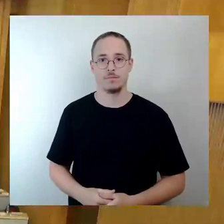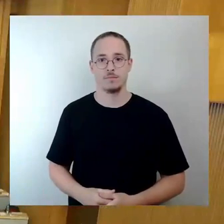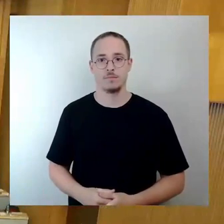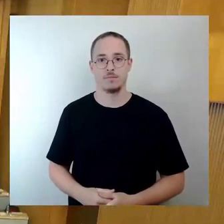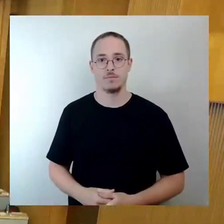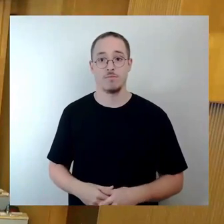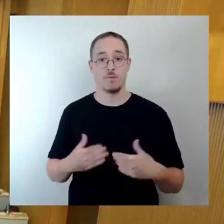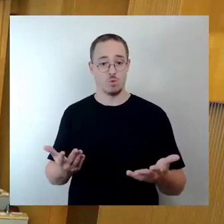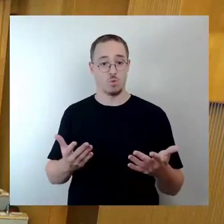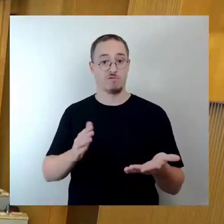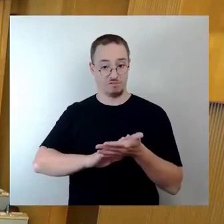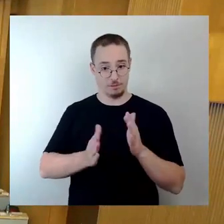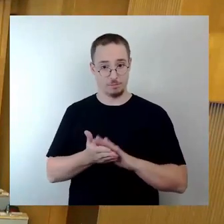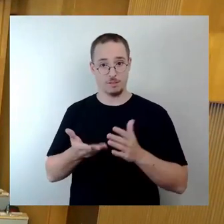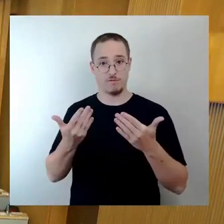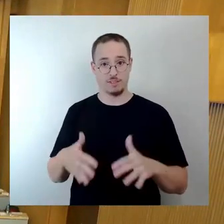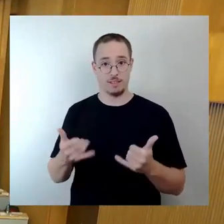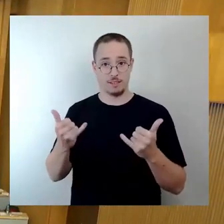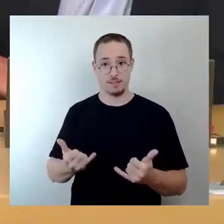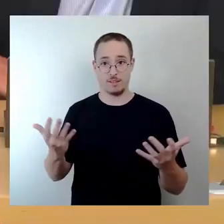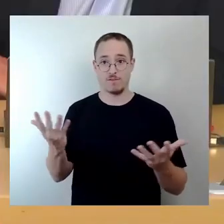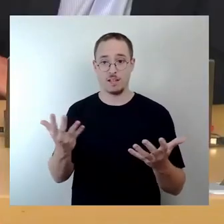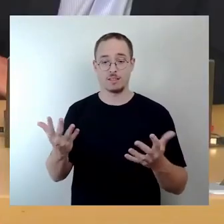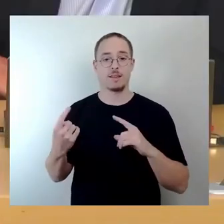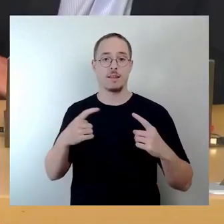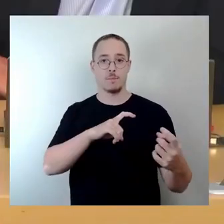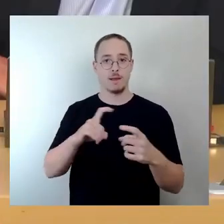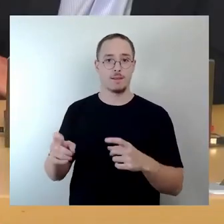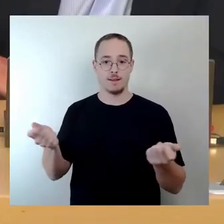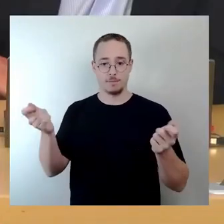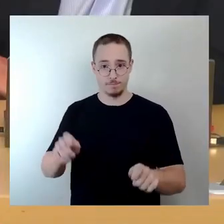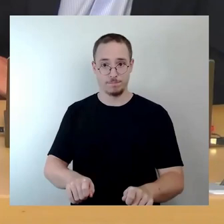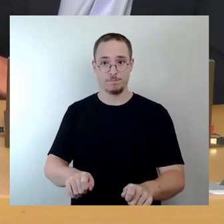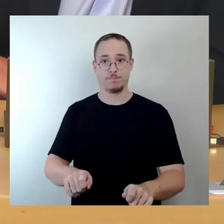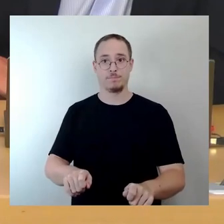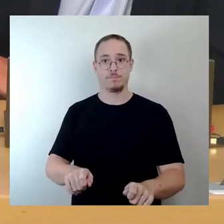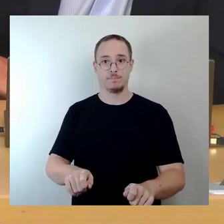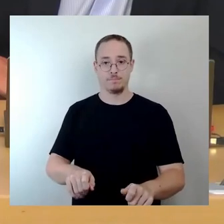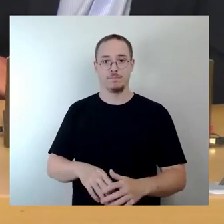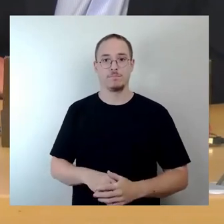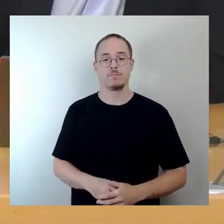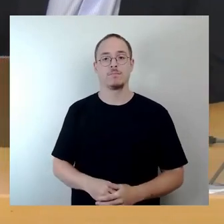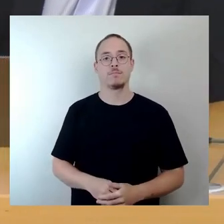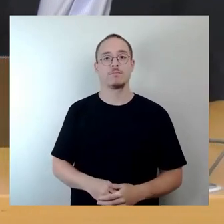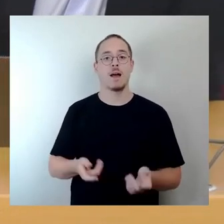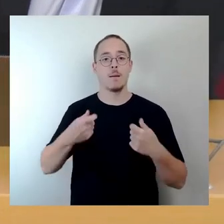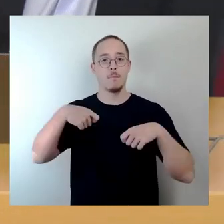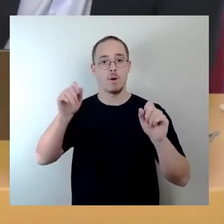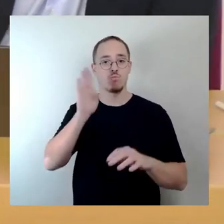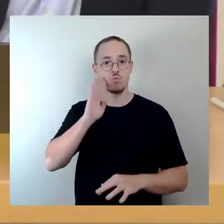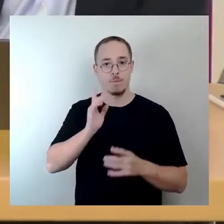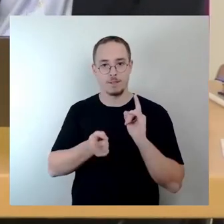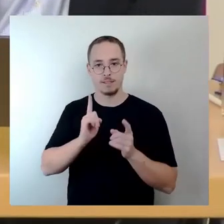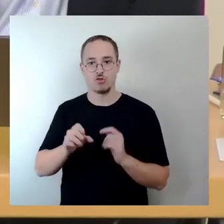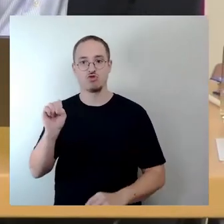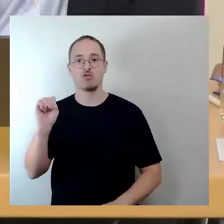würden wir jetzt die Debatte abschließen, Baubürgermeister Stephan Kühn würde noch mal Stellung nehmen und dann gehen